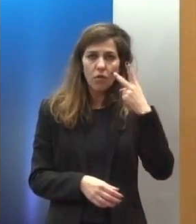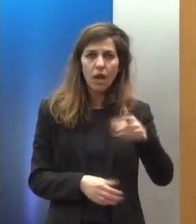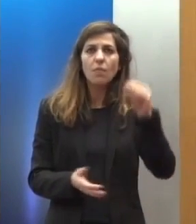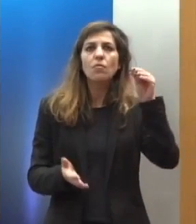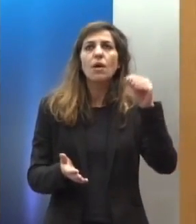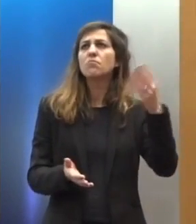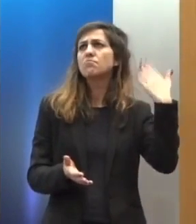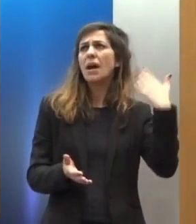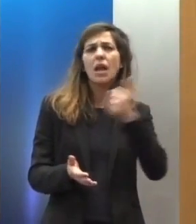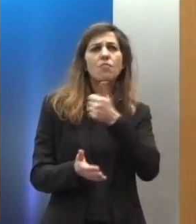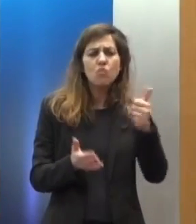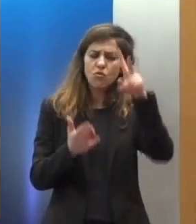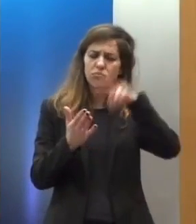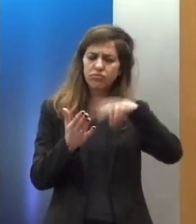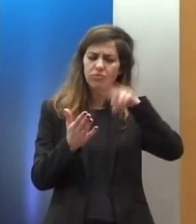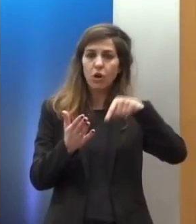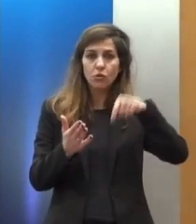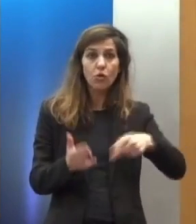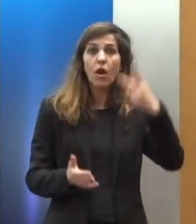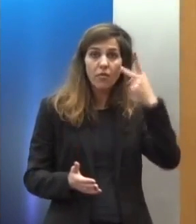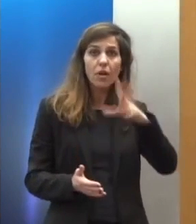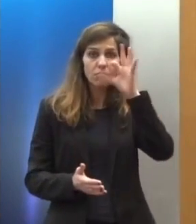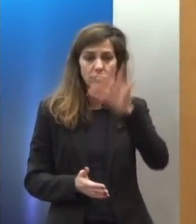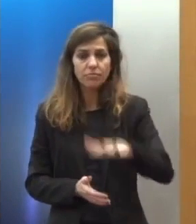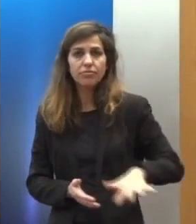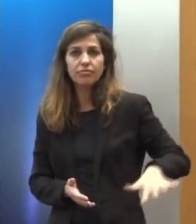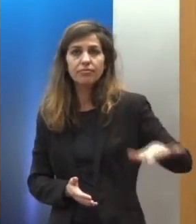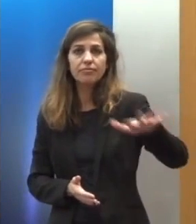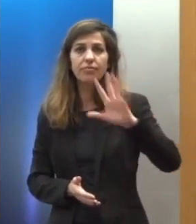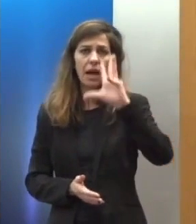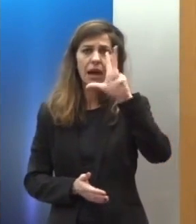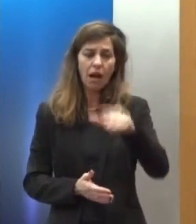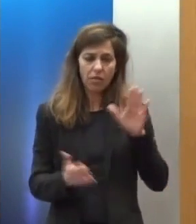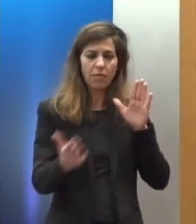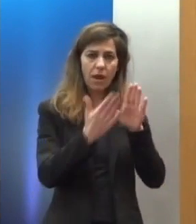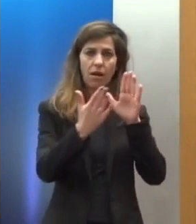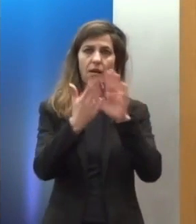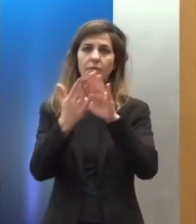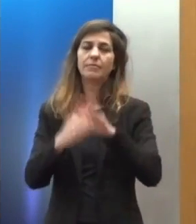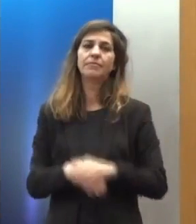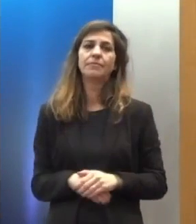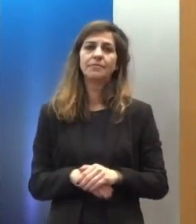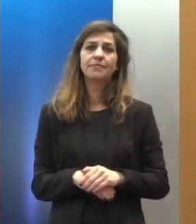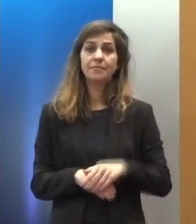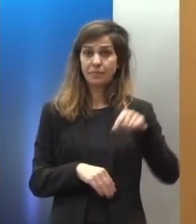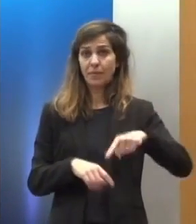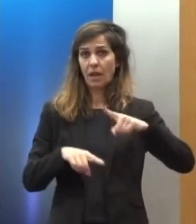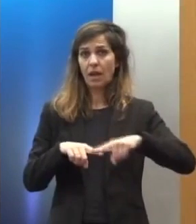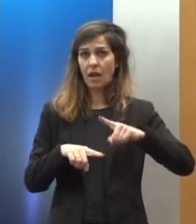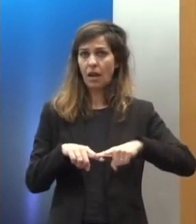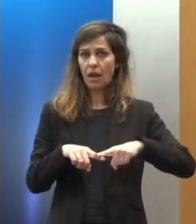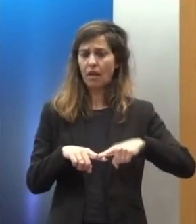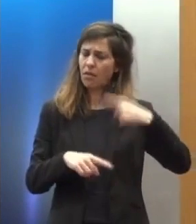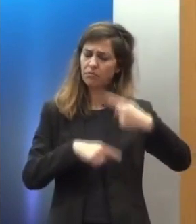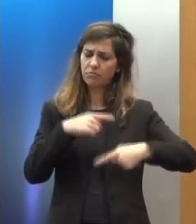και να αρδεύσουν πολιτικές διχασμού βίας και απάνθρωπης οργουελιανής νοοτροπίας. Η χώρα μας είχε τέτοιες